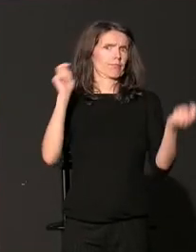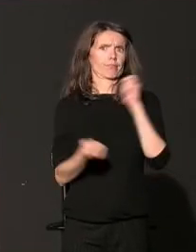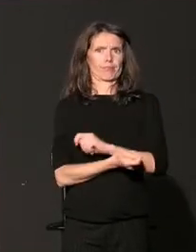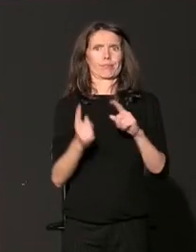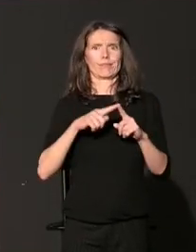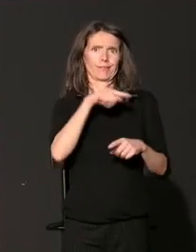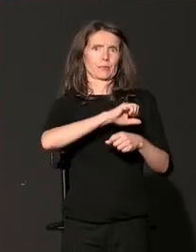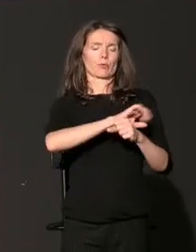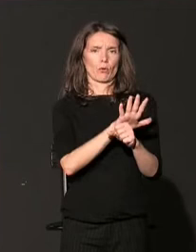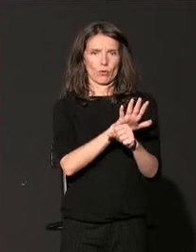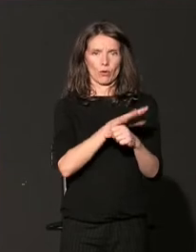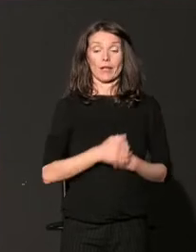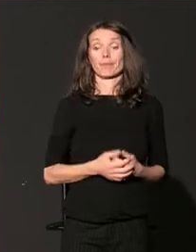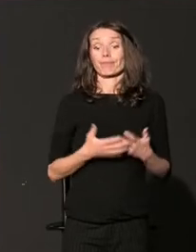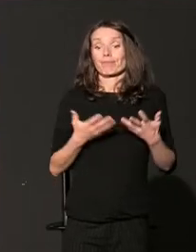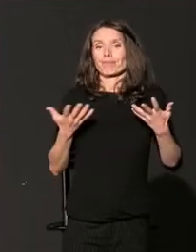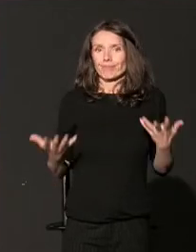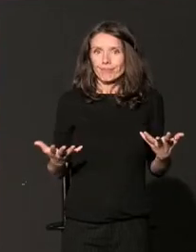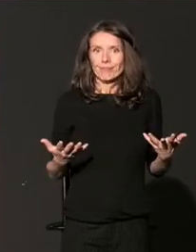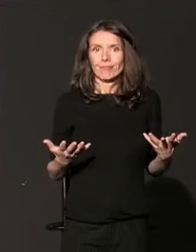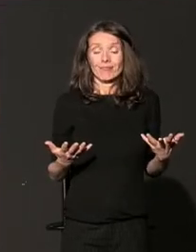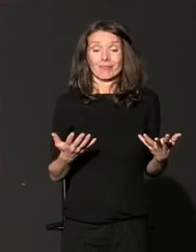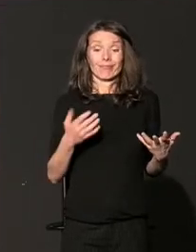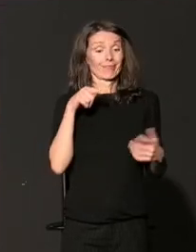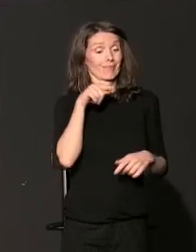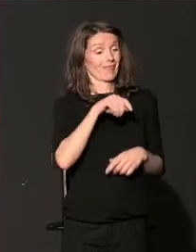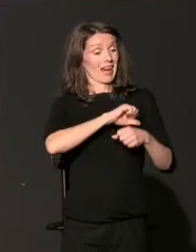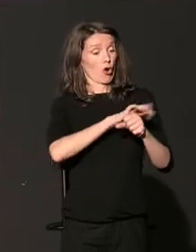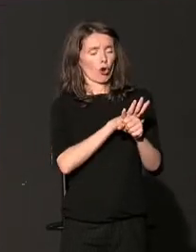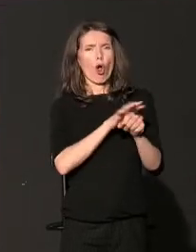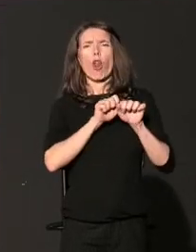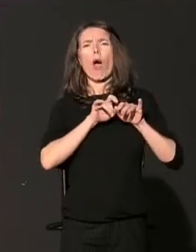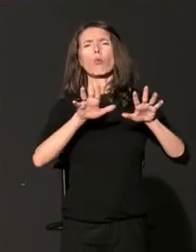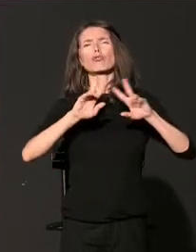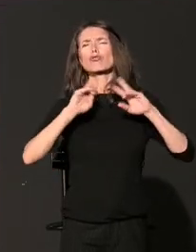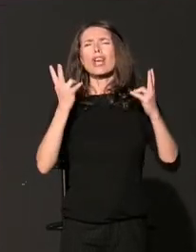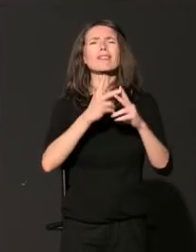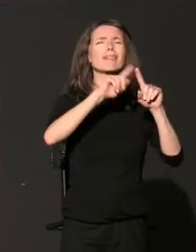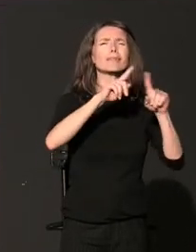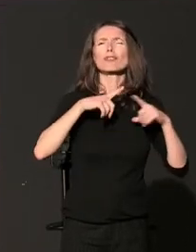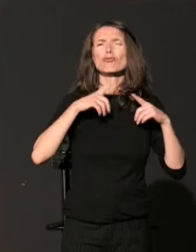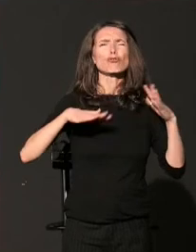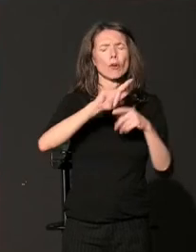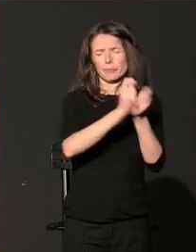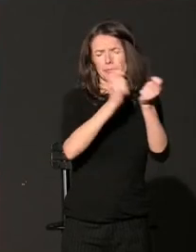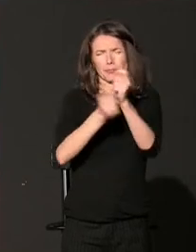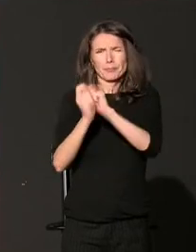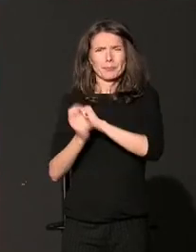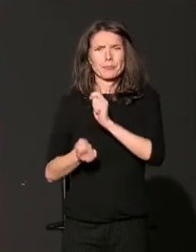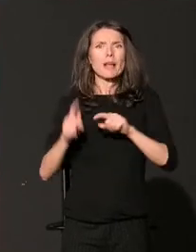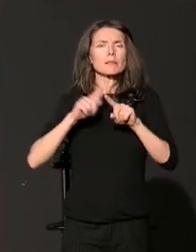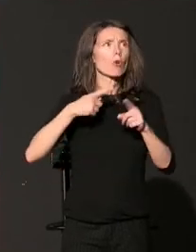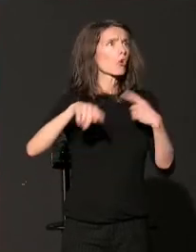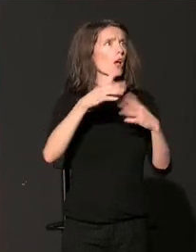što je ta pandemija pogodila svaki ugao ovog sveta, smo se više okrenuli sebi, svojim zajednicama,